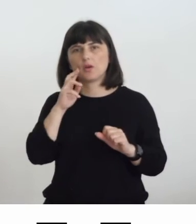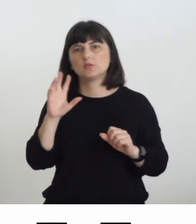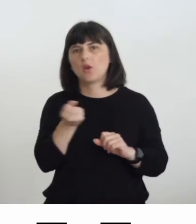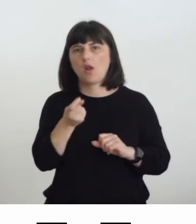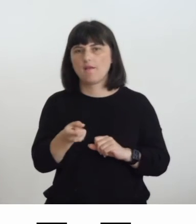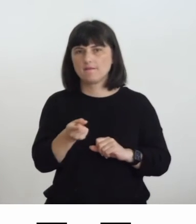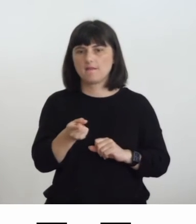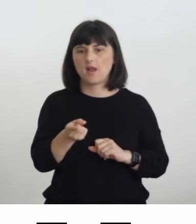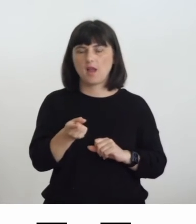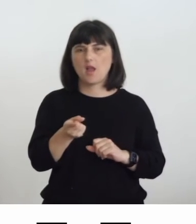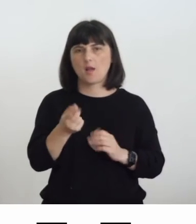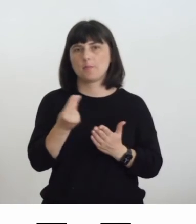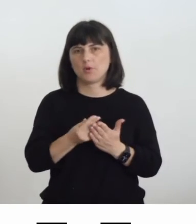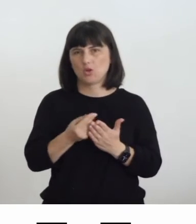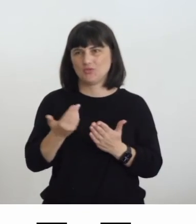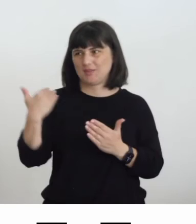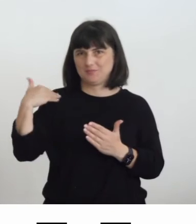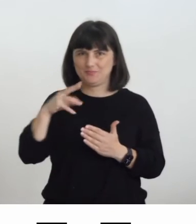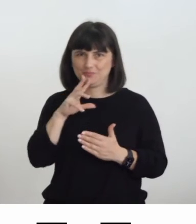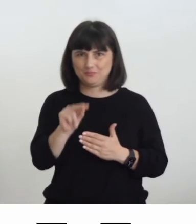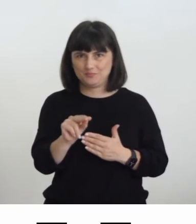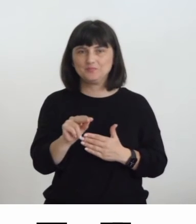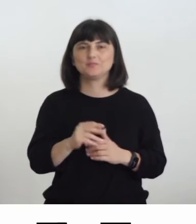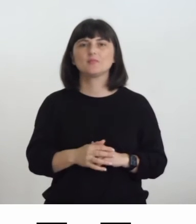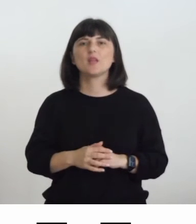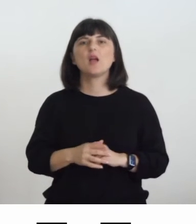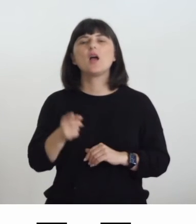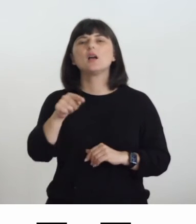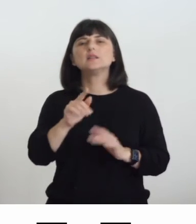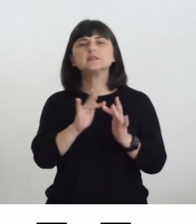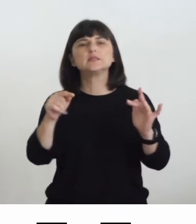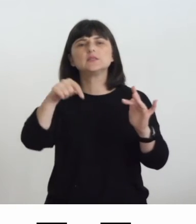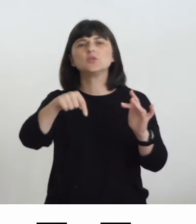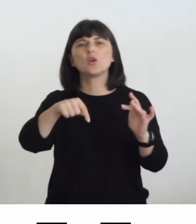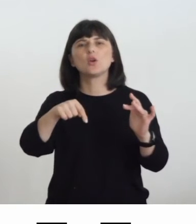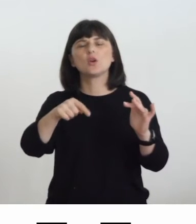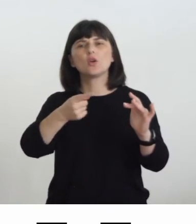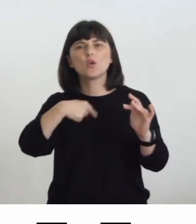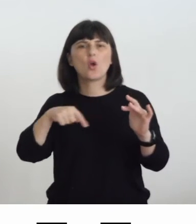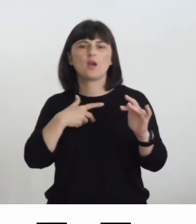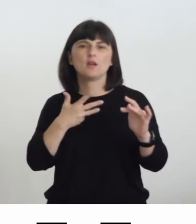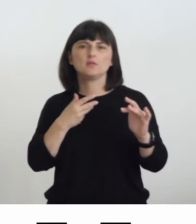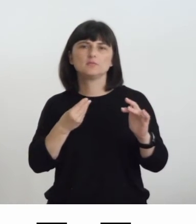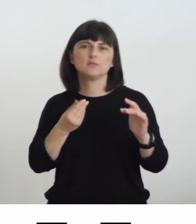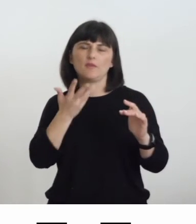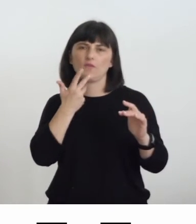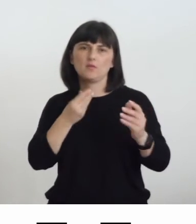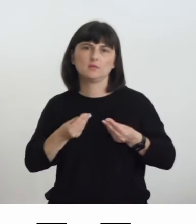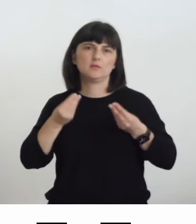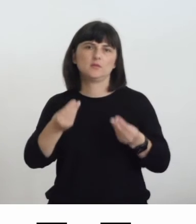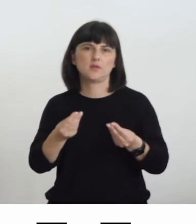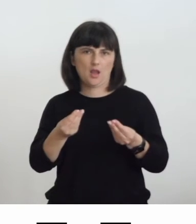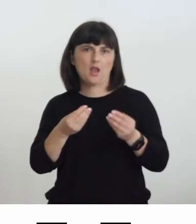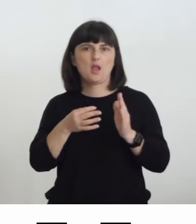questi progetti abbiamo cercato di realizzarlo ovviamente rispettando dei requisiti di accessibilità